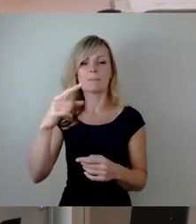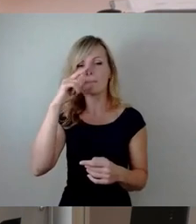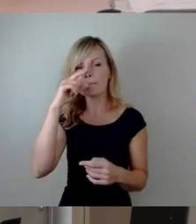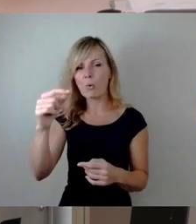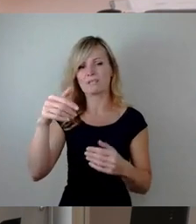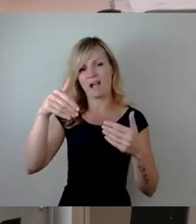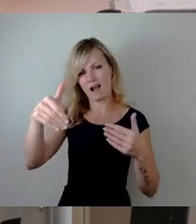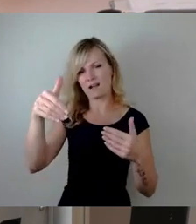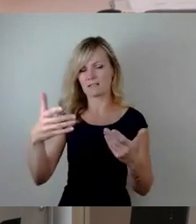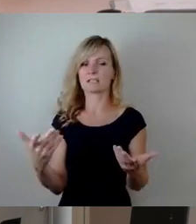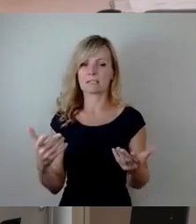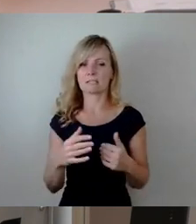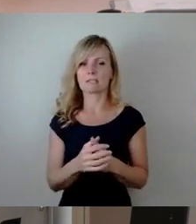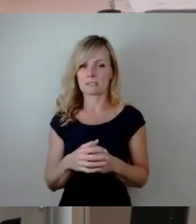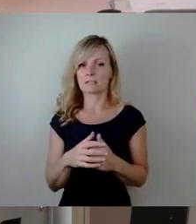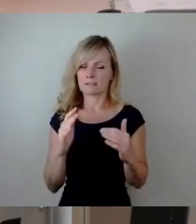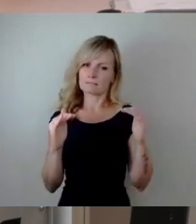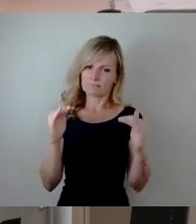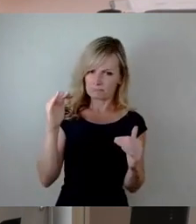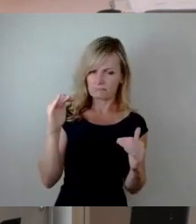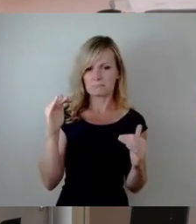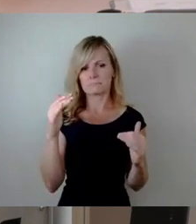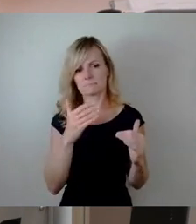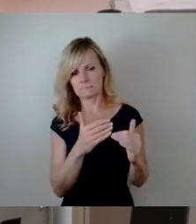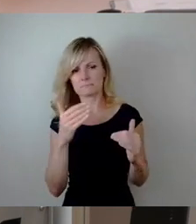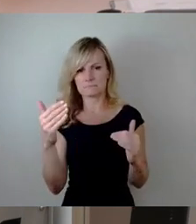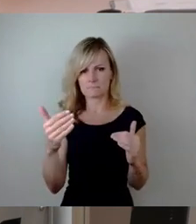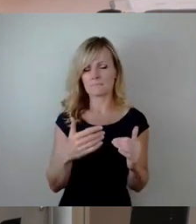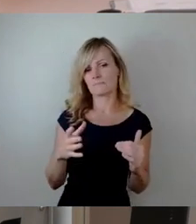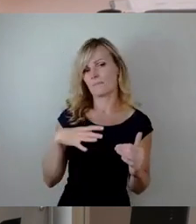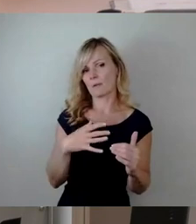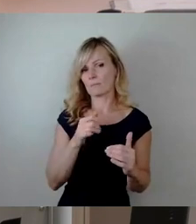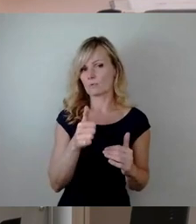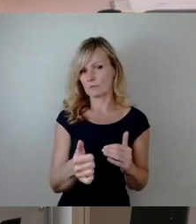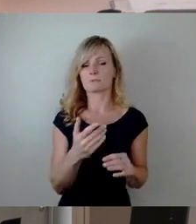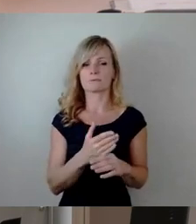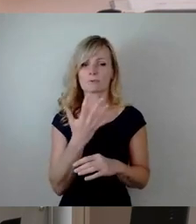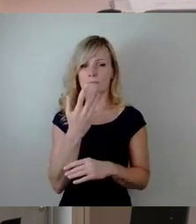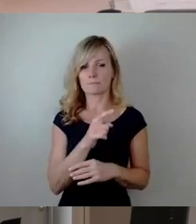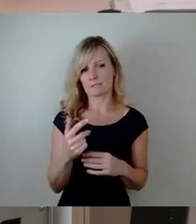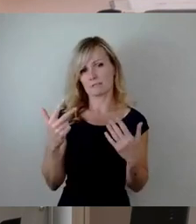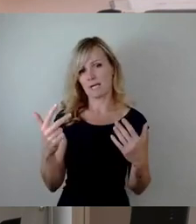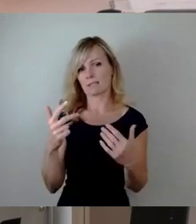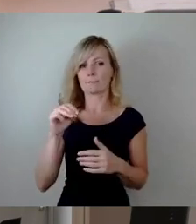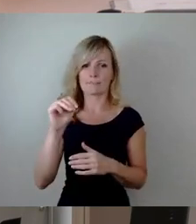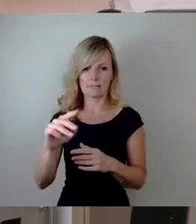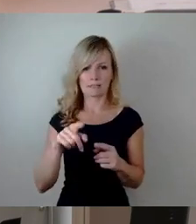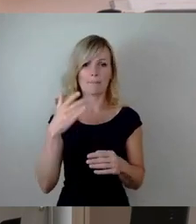die Unterschiede in den aktuellen Prognosen zwischen 5 und 8 Metern Mitte nächster Woche, ich schon genannt.